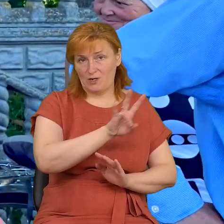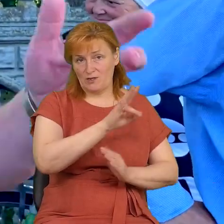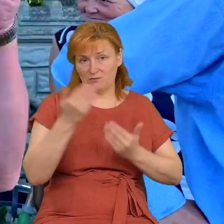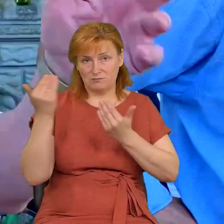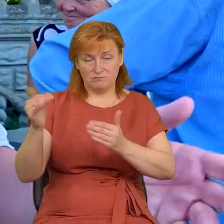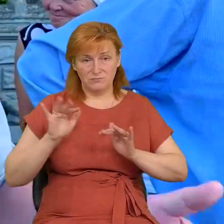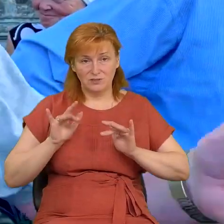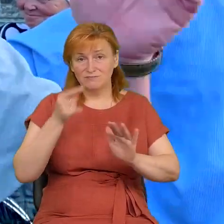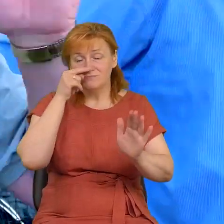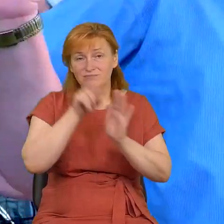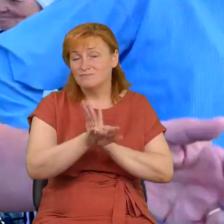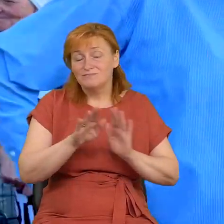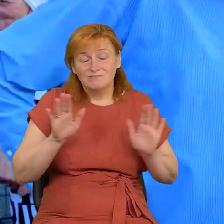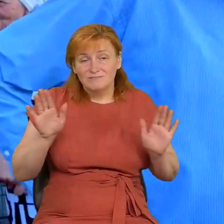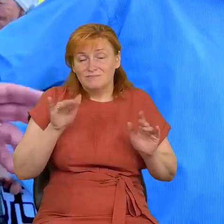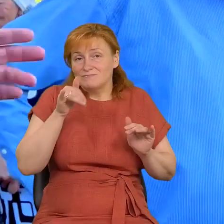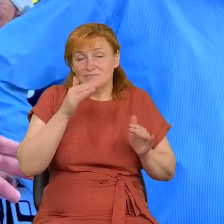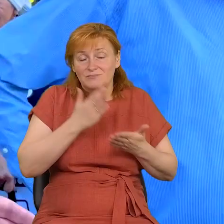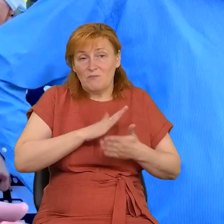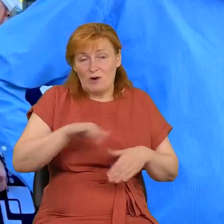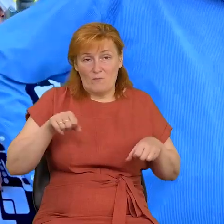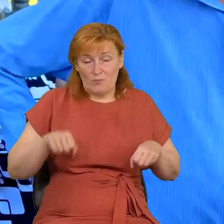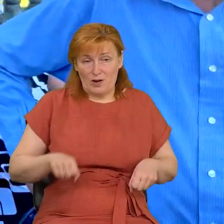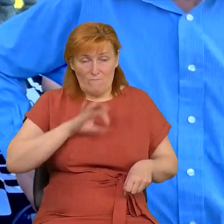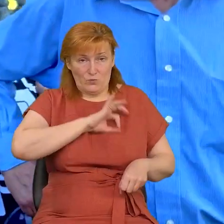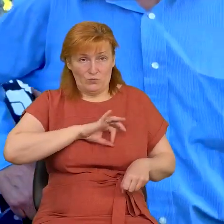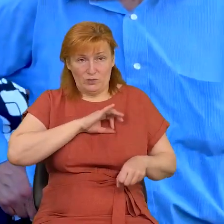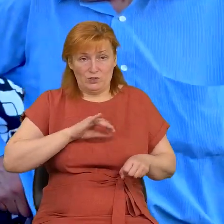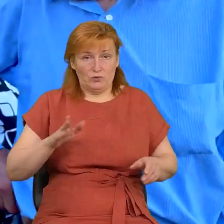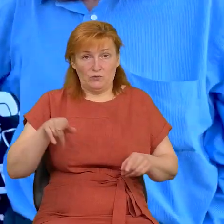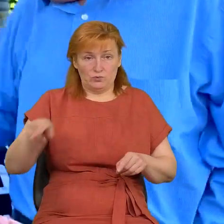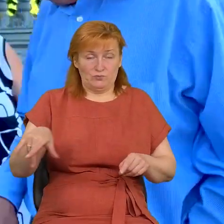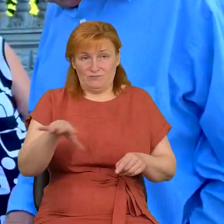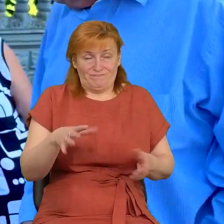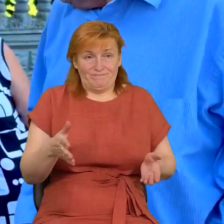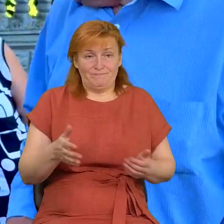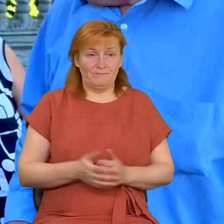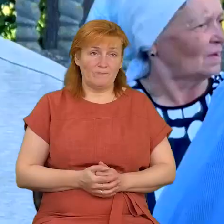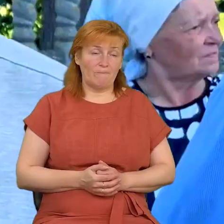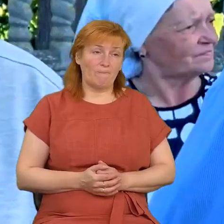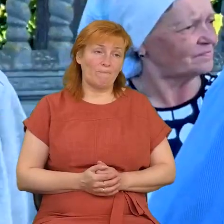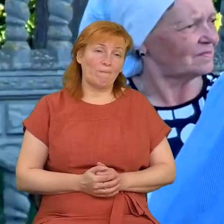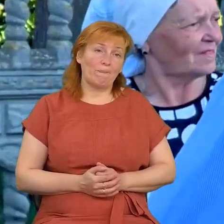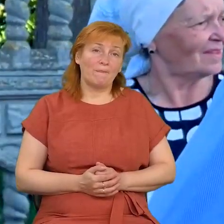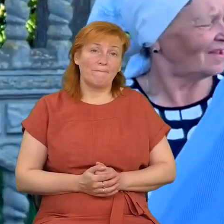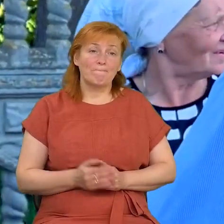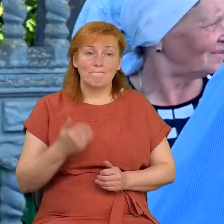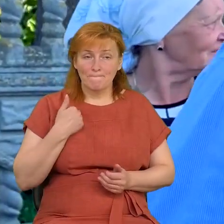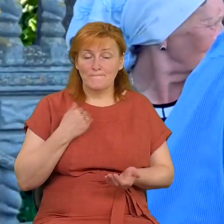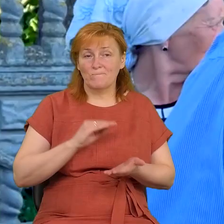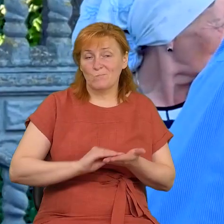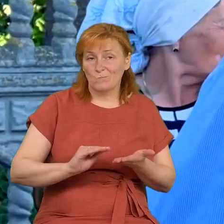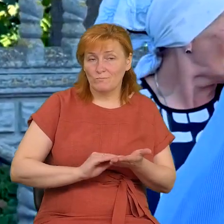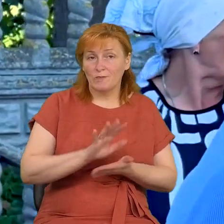удачі там деякі гонки Людмила Владимировна, що треба закрити церкву, бо там все розкрадуть. Розкрадуть і рознесуть. Я написав заяву